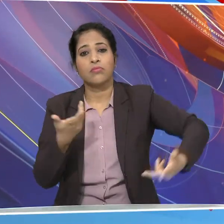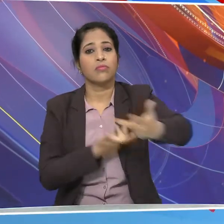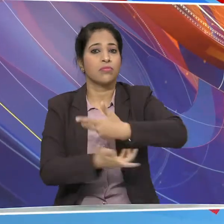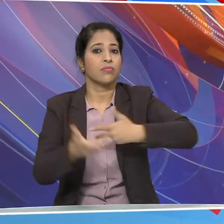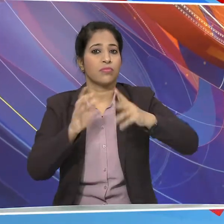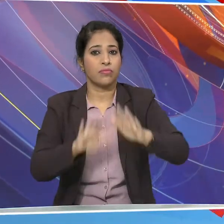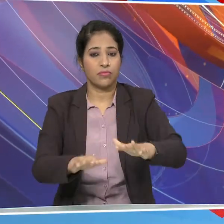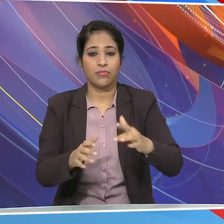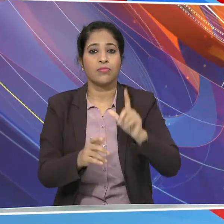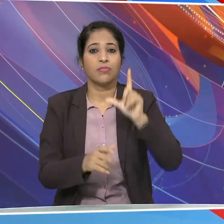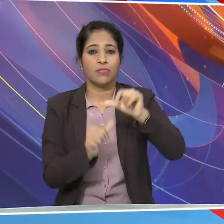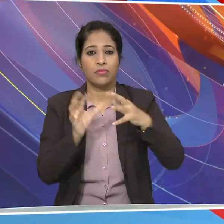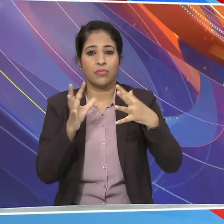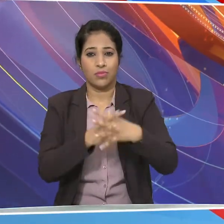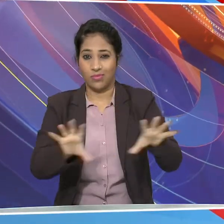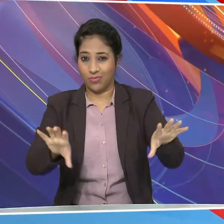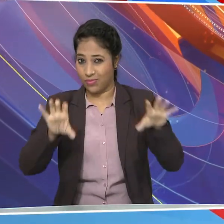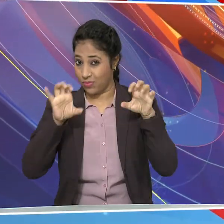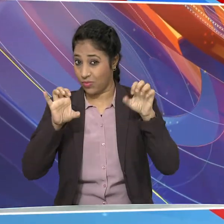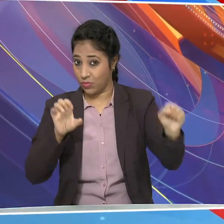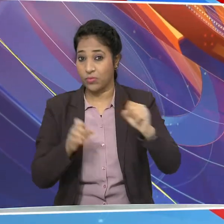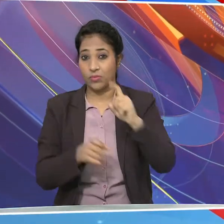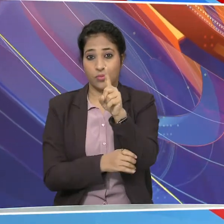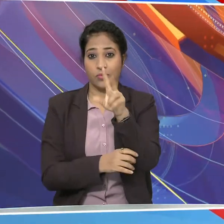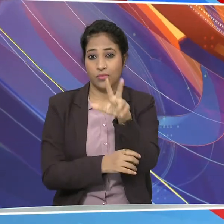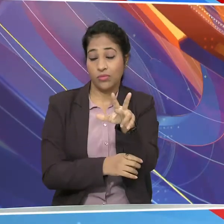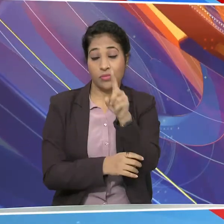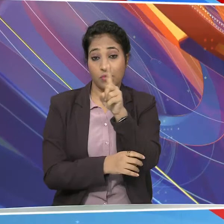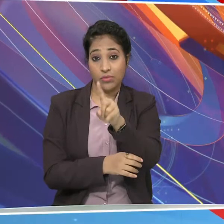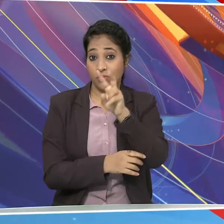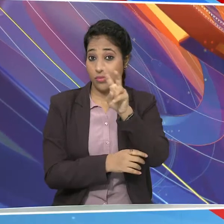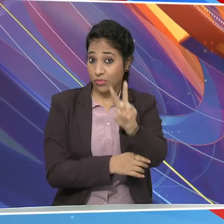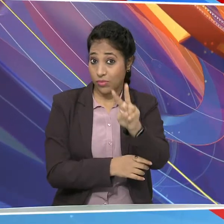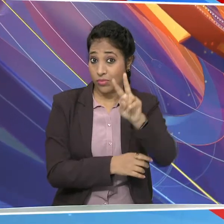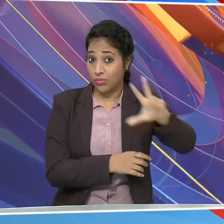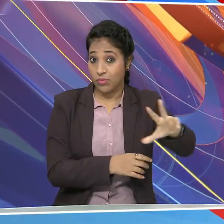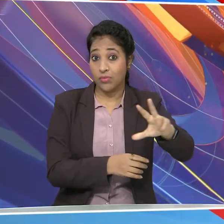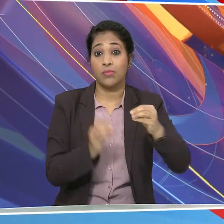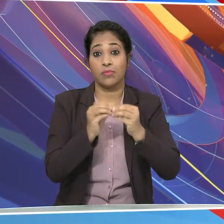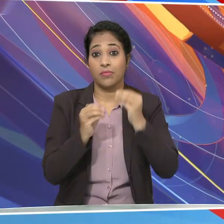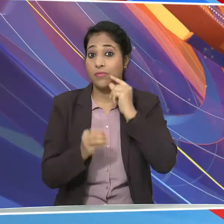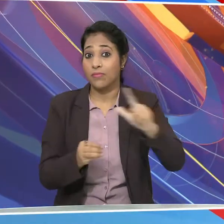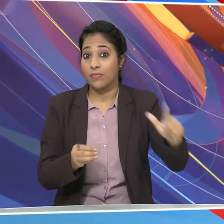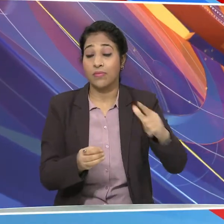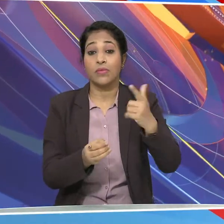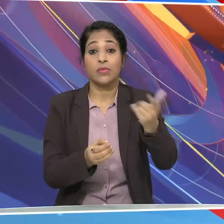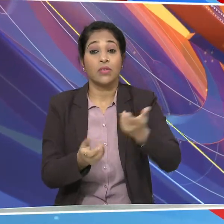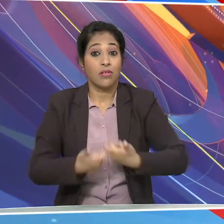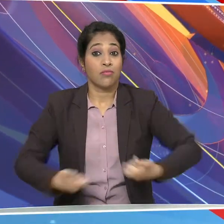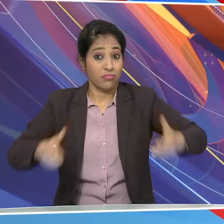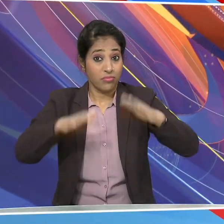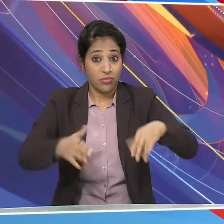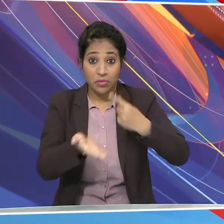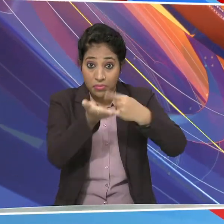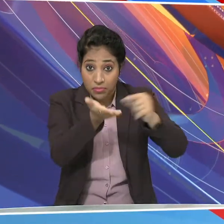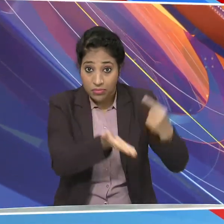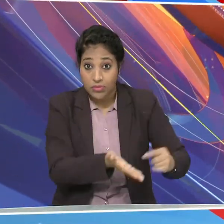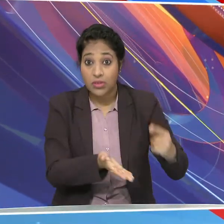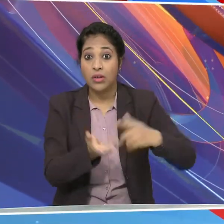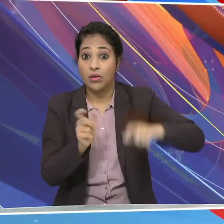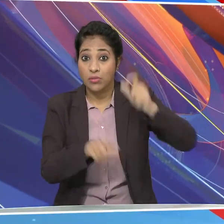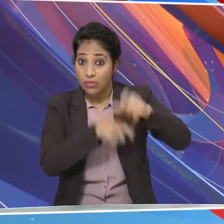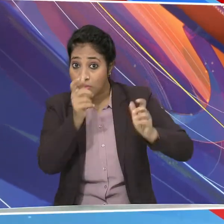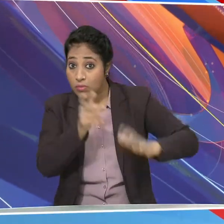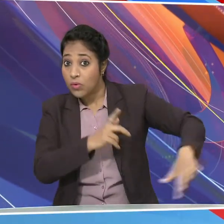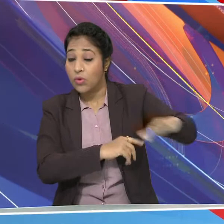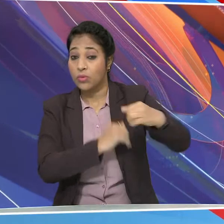सम्विधान 128 सपा संशोधन विधे के संसत से मनजूरी मिलने के बाद की जाने वाली जनगर्णा के आधार